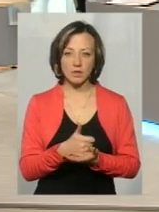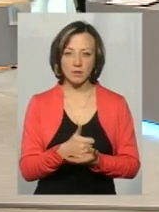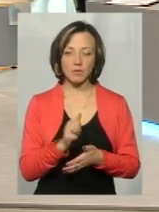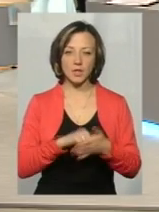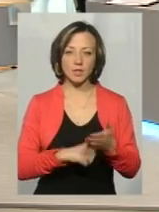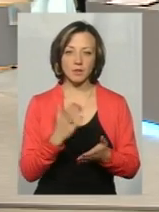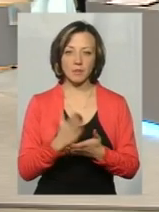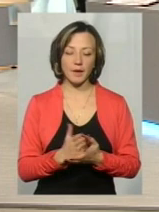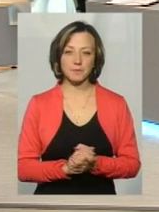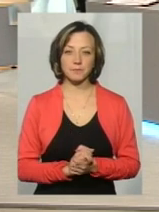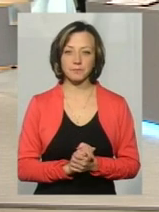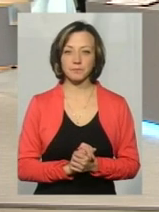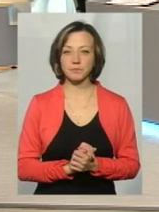от є.